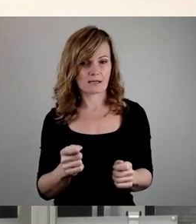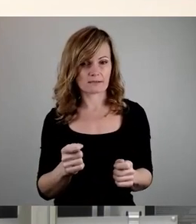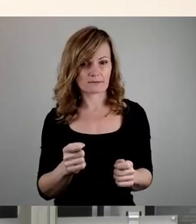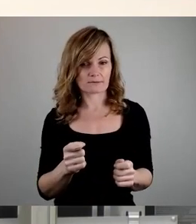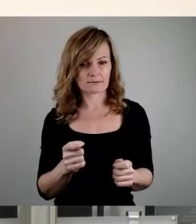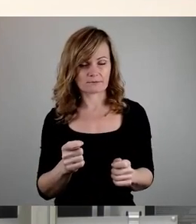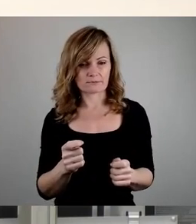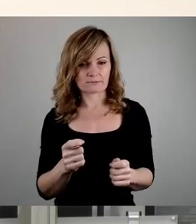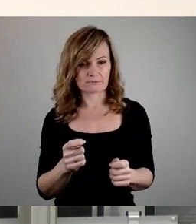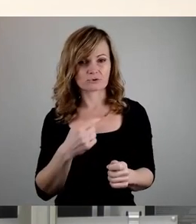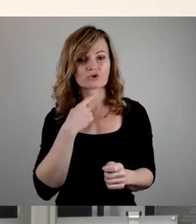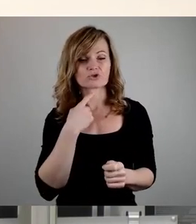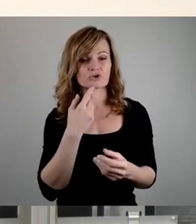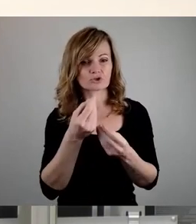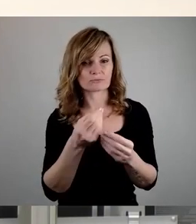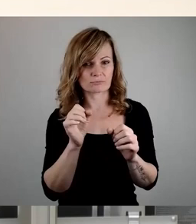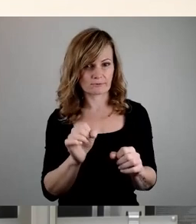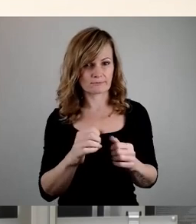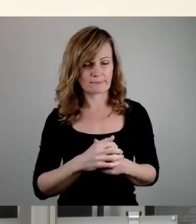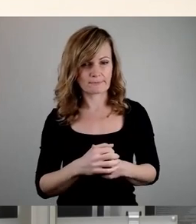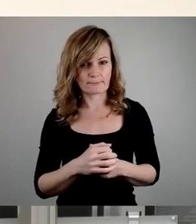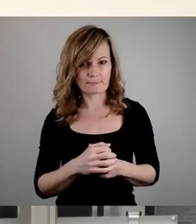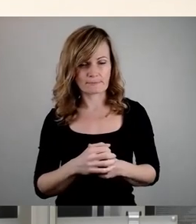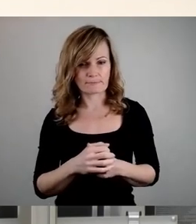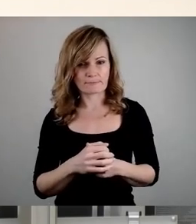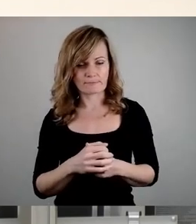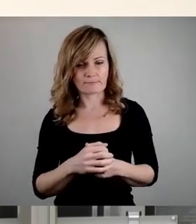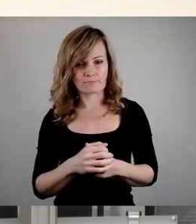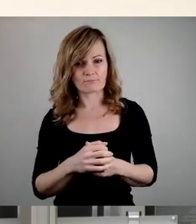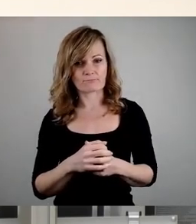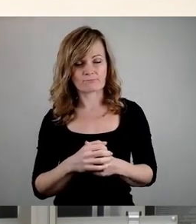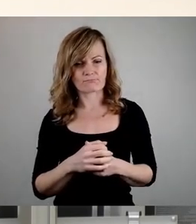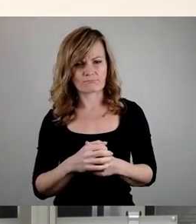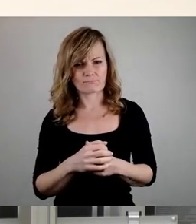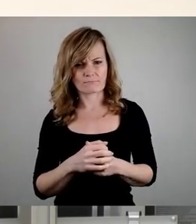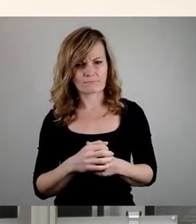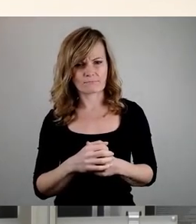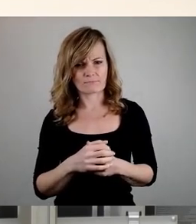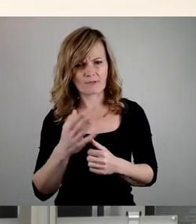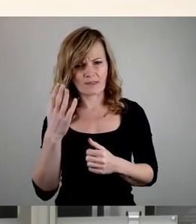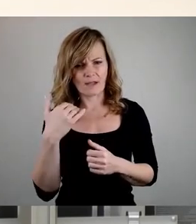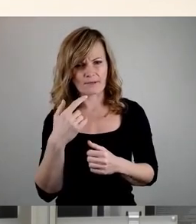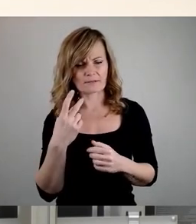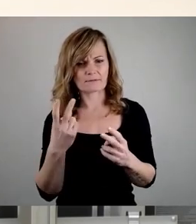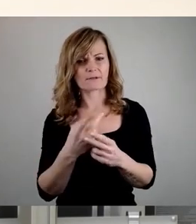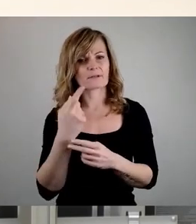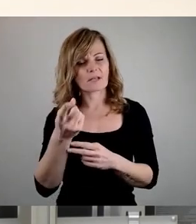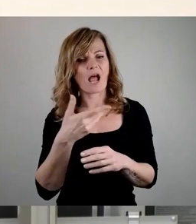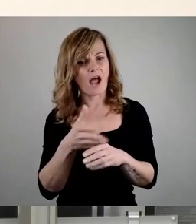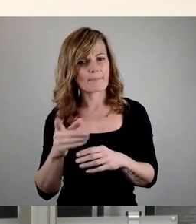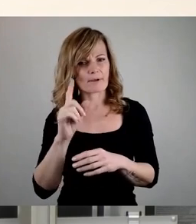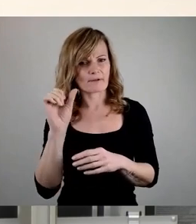die Unterbringung in Leichbauhallen gefordert haben. Aber das wurde schlicht und ergreifend auch von Ihnen wieder abgelehnt.